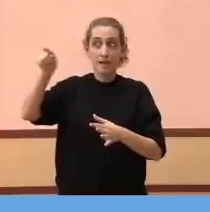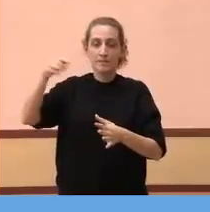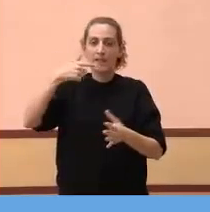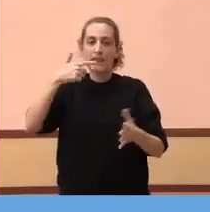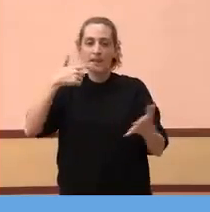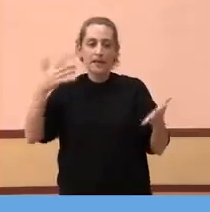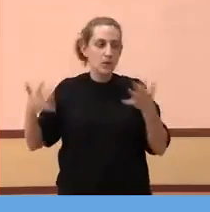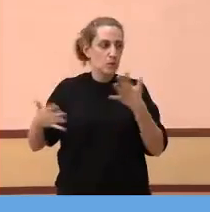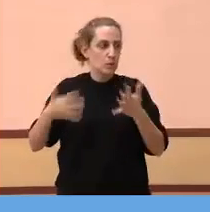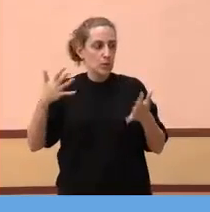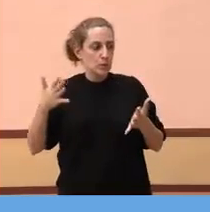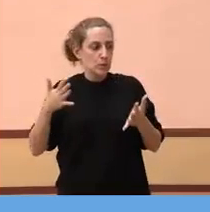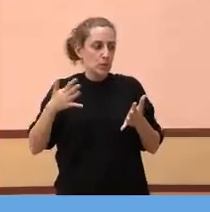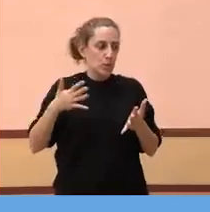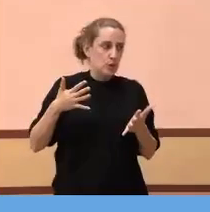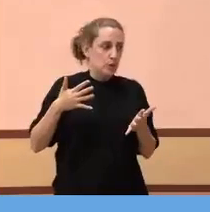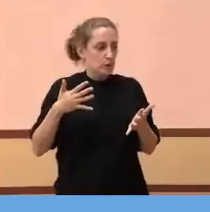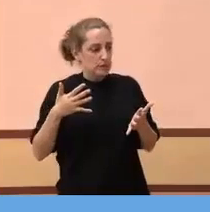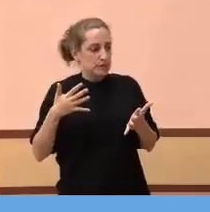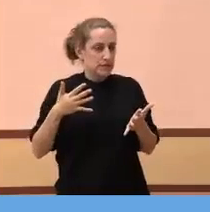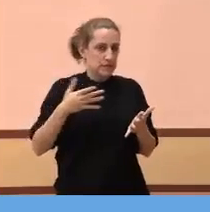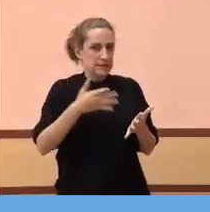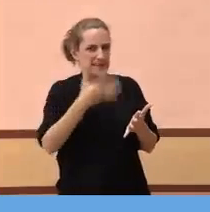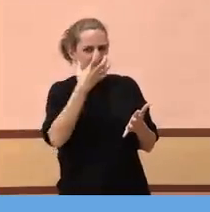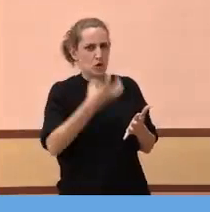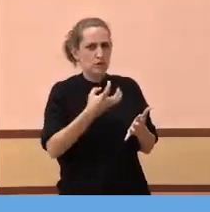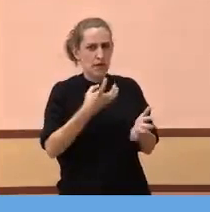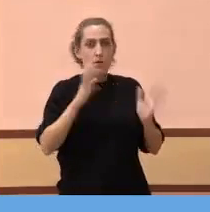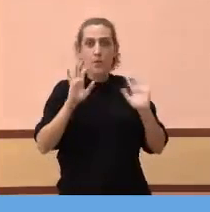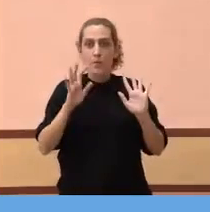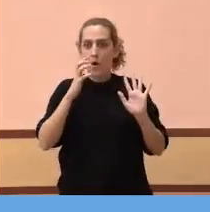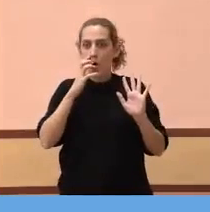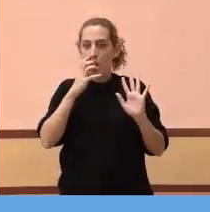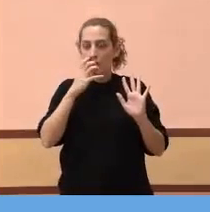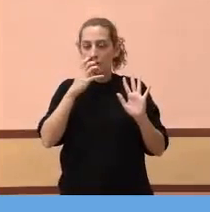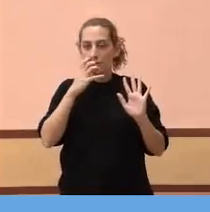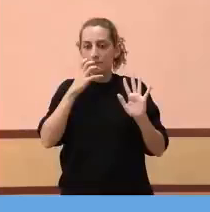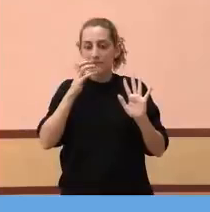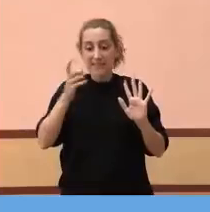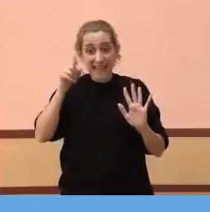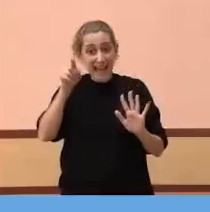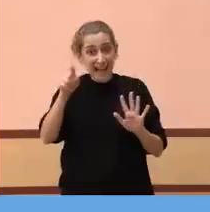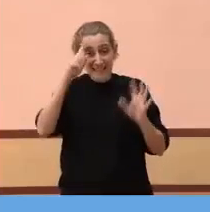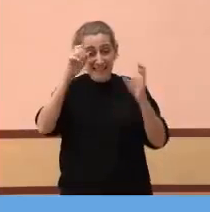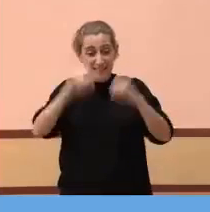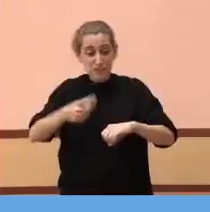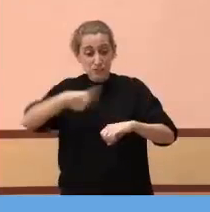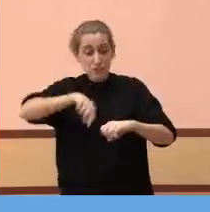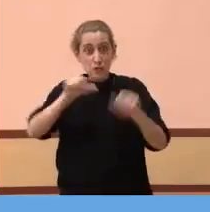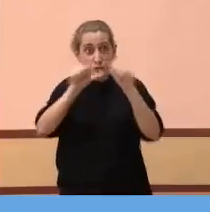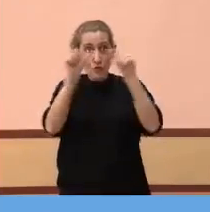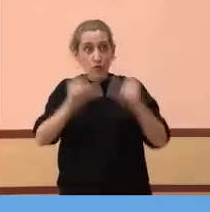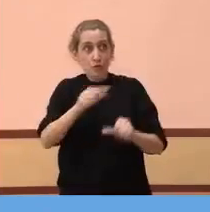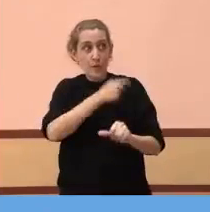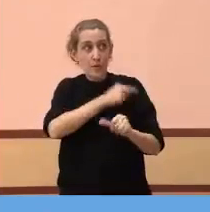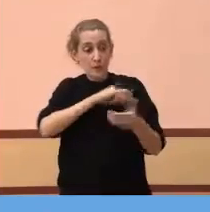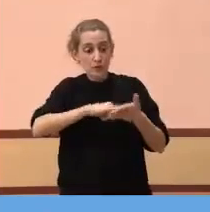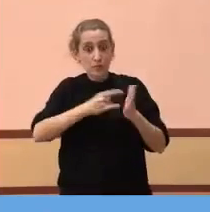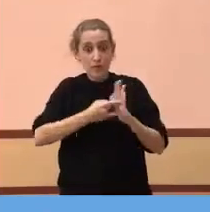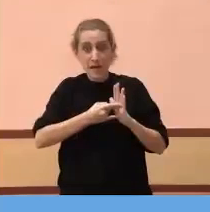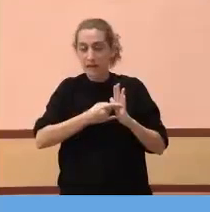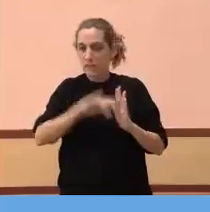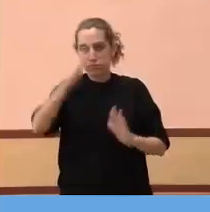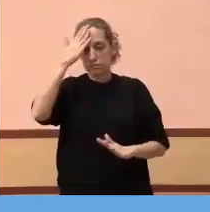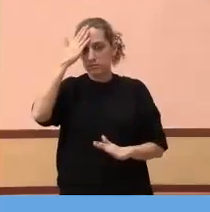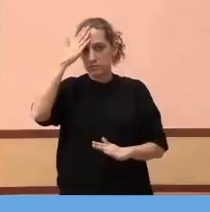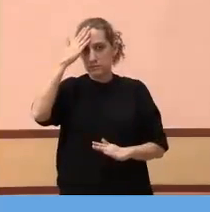doncs es posa vostè molt, molt serió, no? Però ho dic perquè aquesta decisió de com vacunem és clau. Però és que també hi ha una altra decisió,